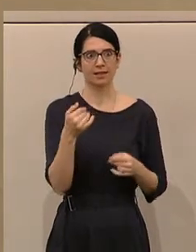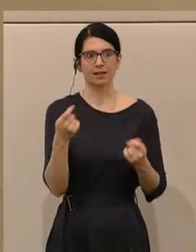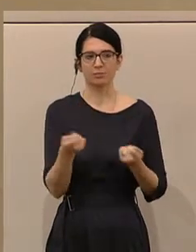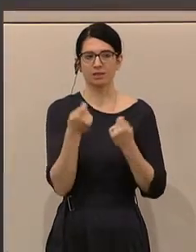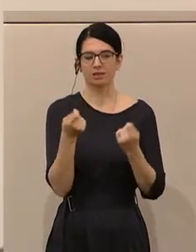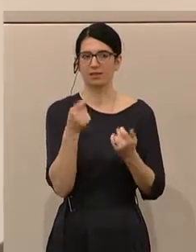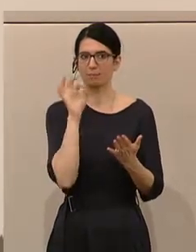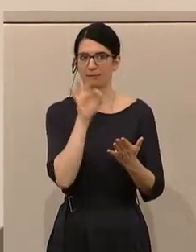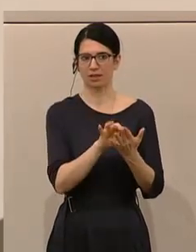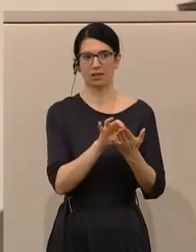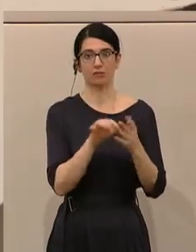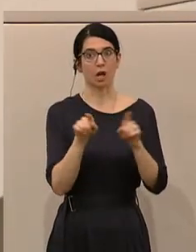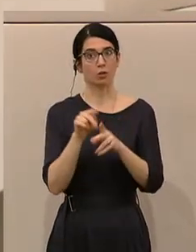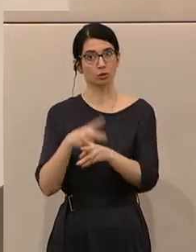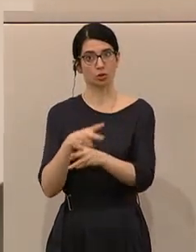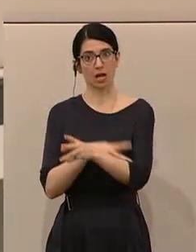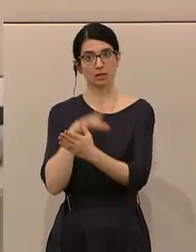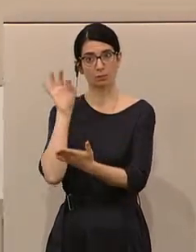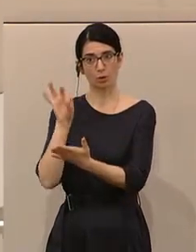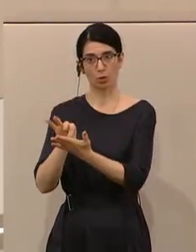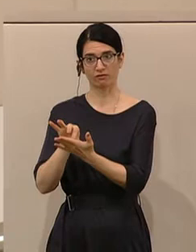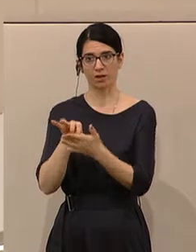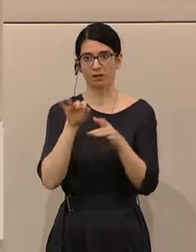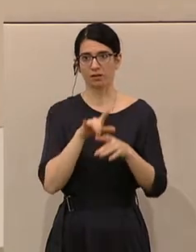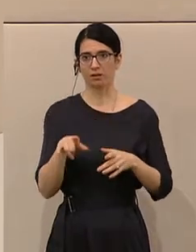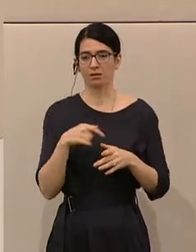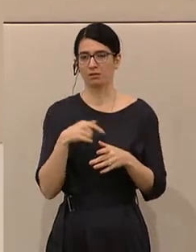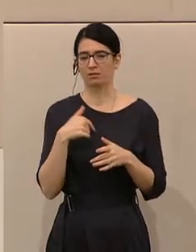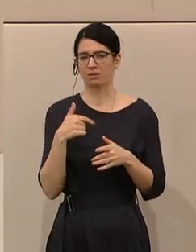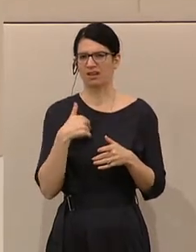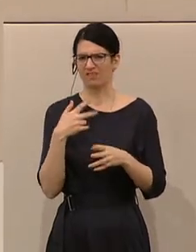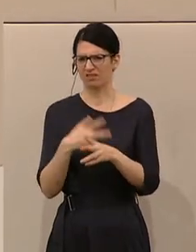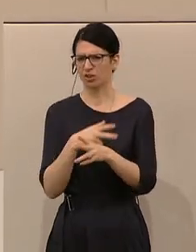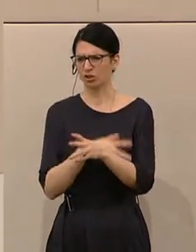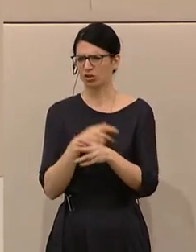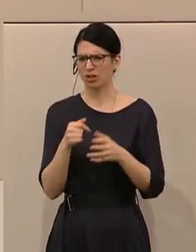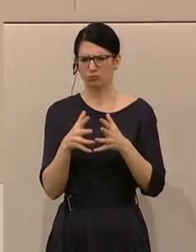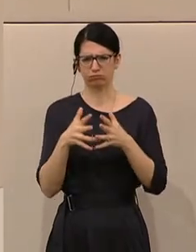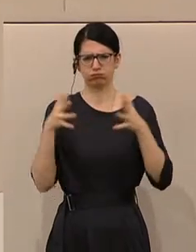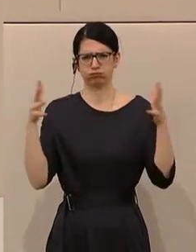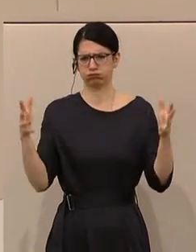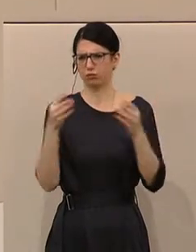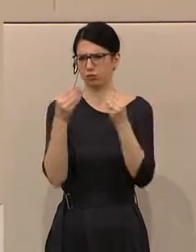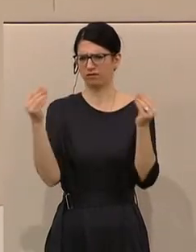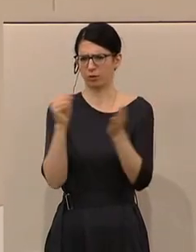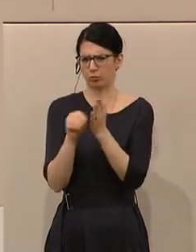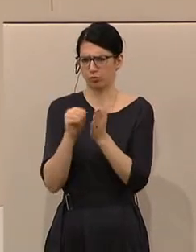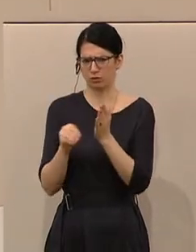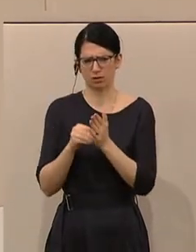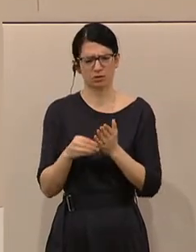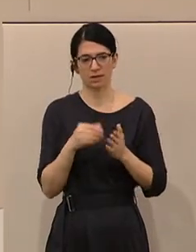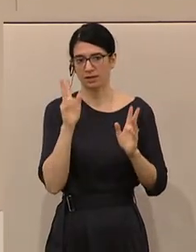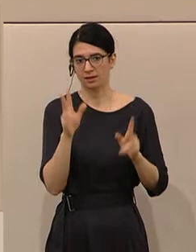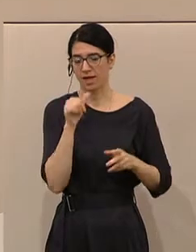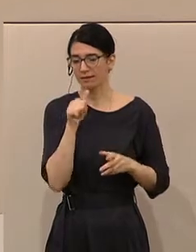betrifft aber auch den Staat. Ein aufgeblähter Staat wird nie positiv agieren können. Wir brauchen